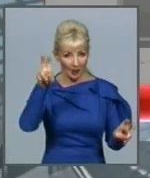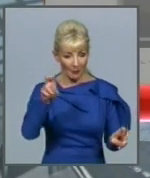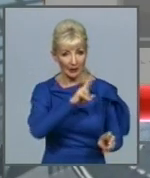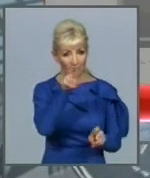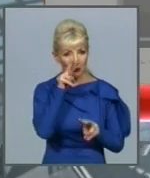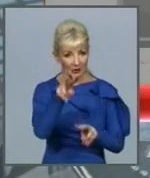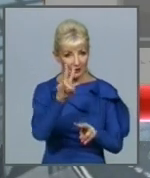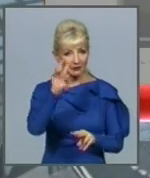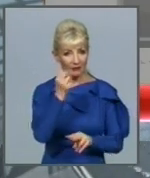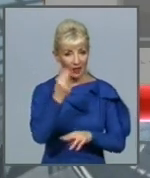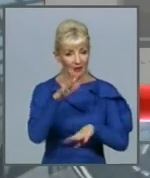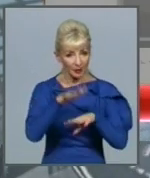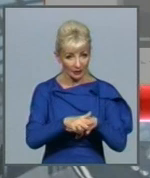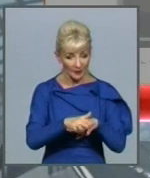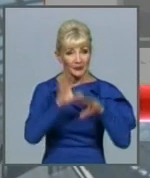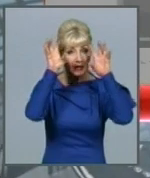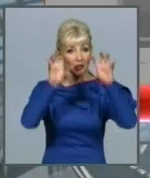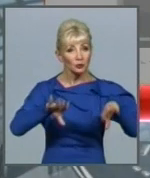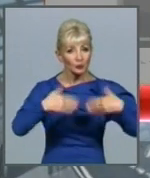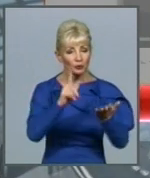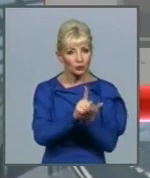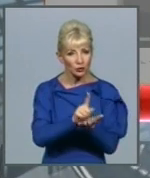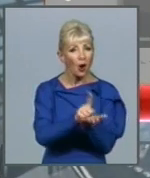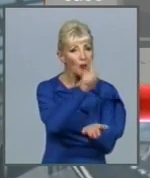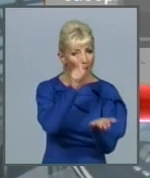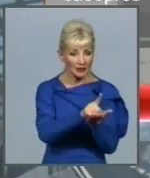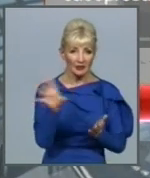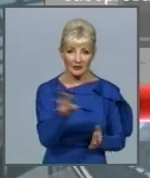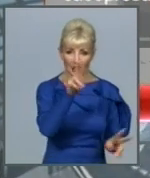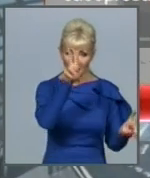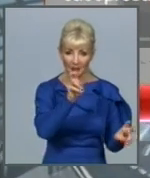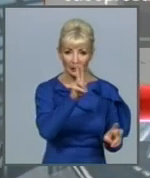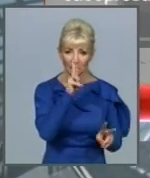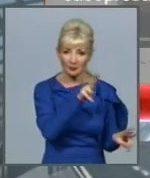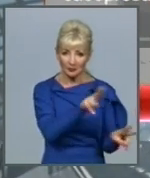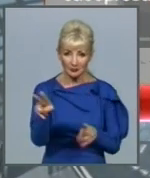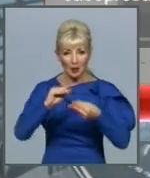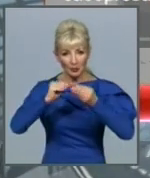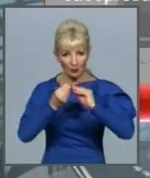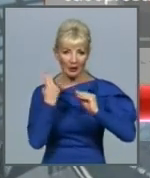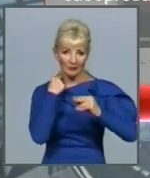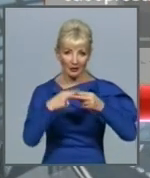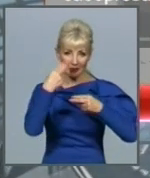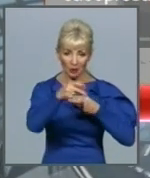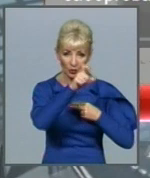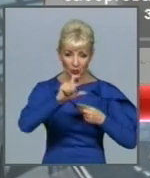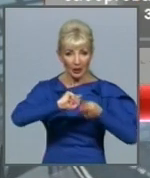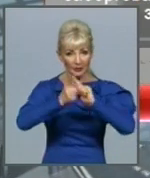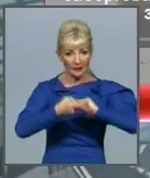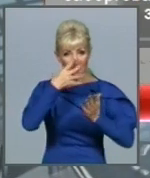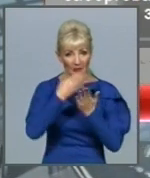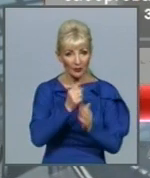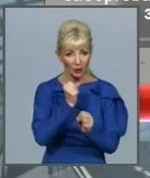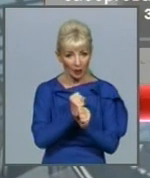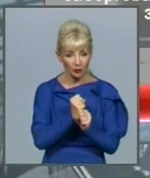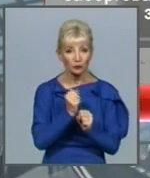має зобов'язати усі компанії, що займаються врегулюванням проблемної заборгованості, привести свою діяльність до його вимог та